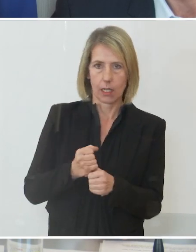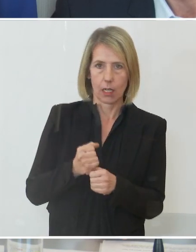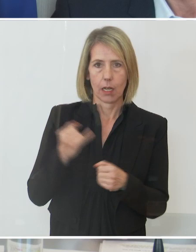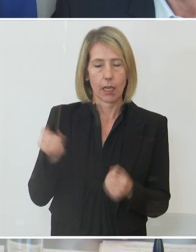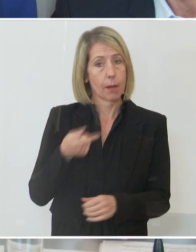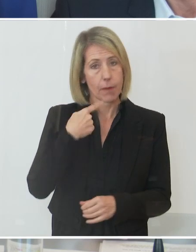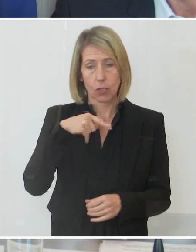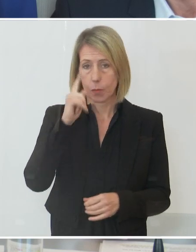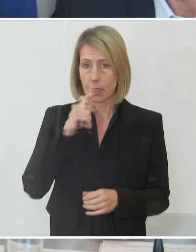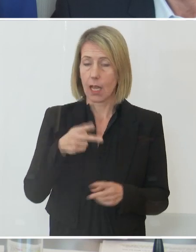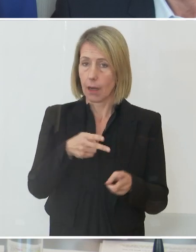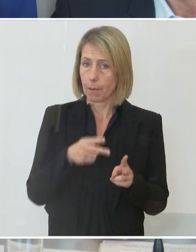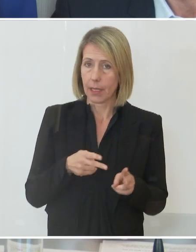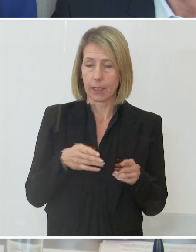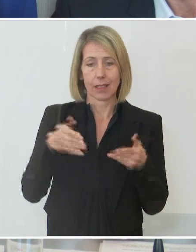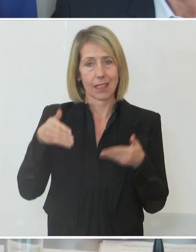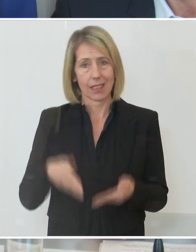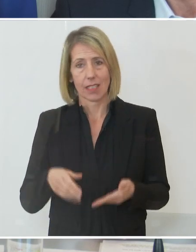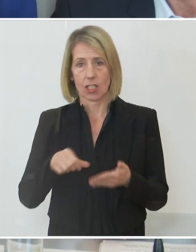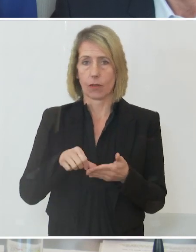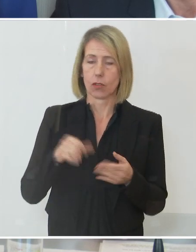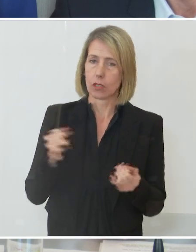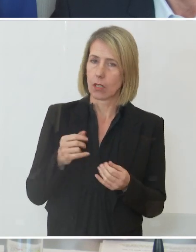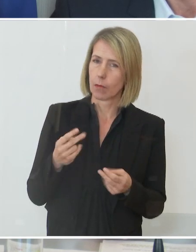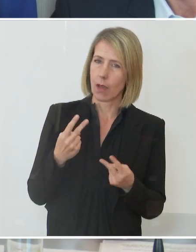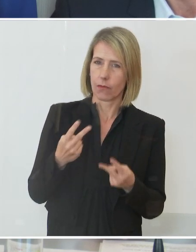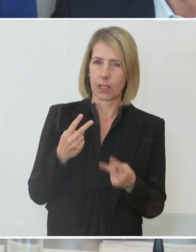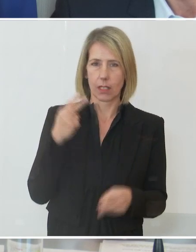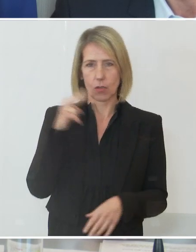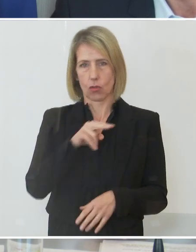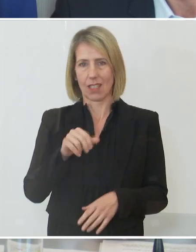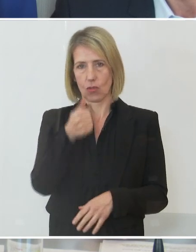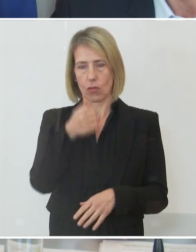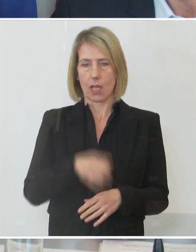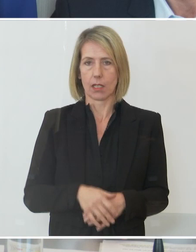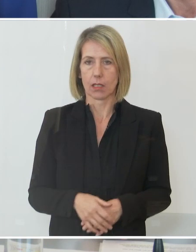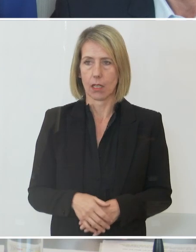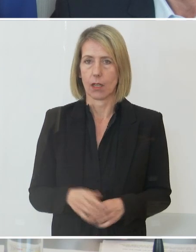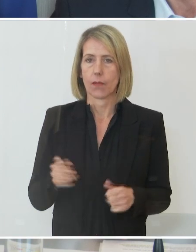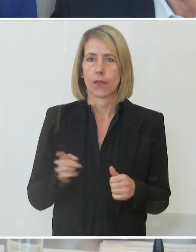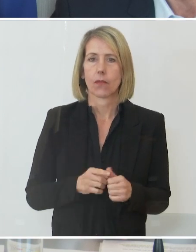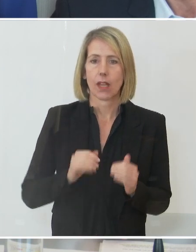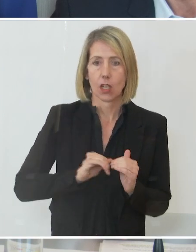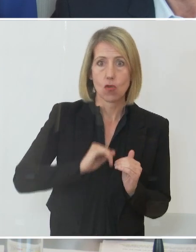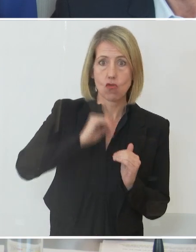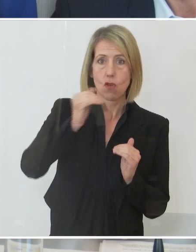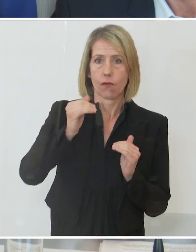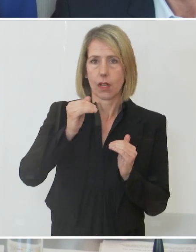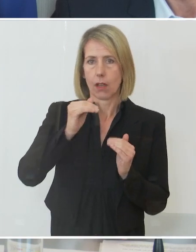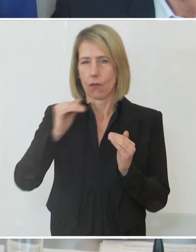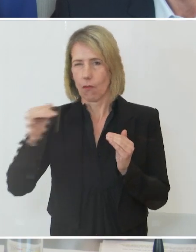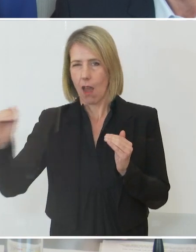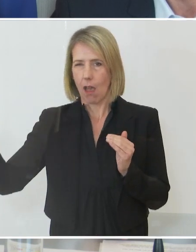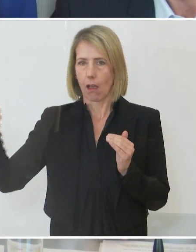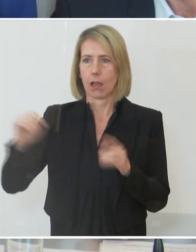italsbelegungen, die Intensivstationen im Vordergrund zu sehen. Wenn es gelingt, diesen Peak zu drücken, dann werden wir, so wie bei